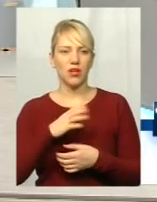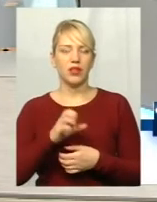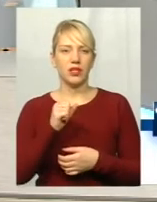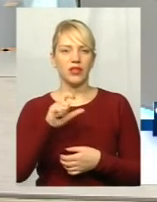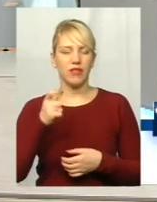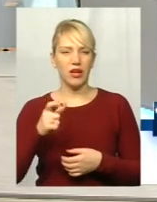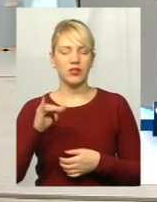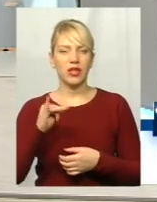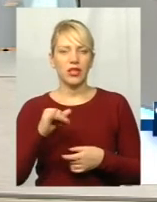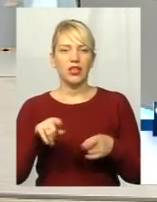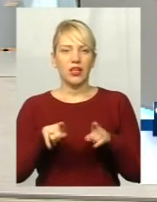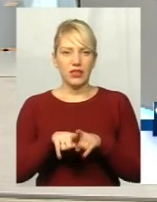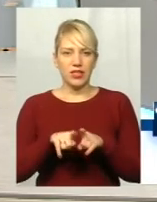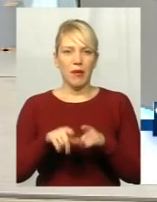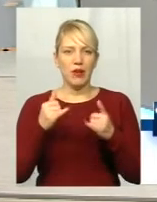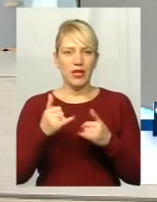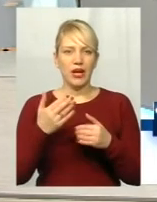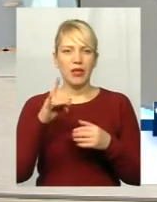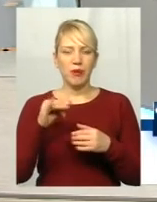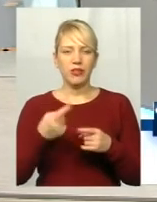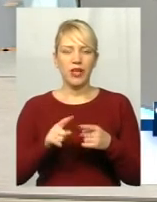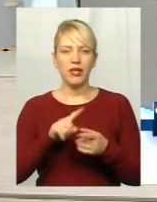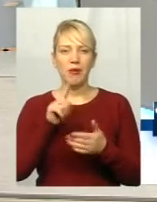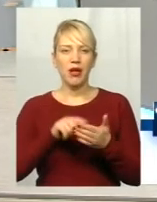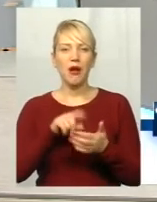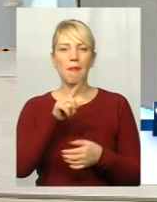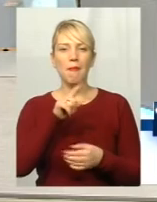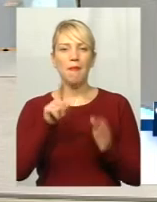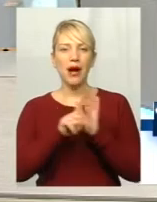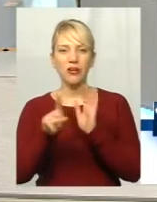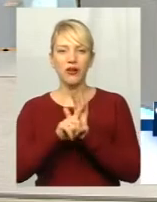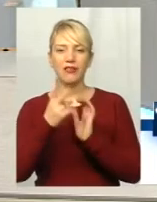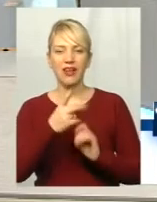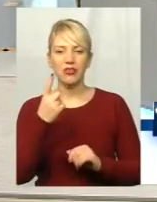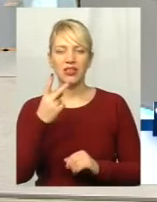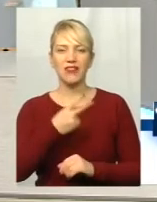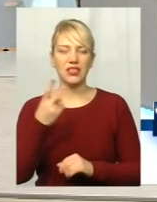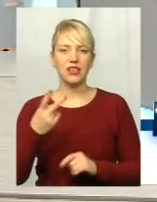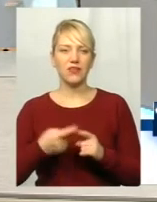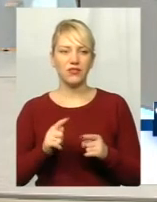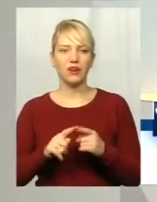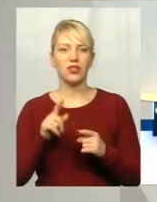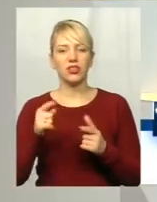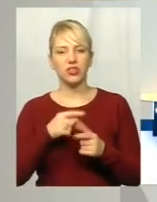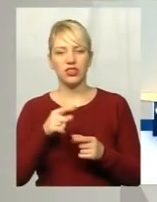Ось і зараз люди так само про це запитують. Маршрут номер 2122 обслуговує ФОП Мішн. Чи їздять вони на вихідні дні? Бо